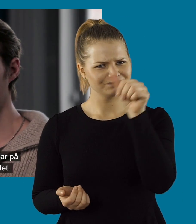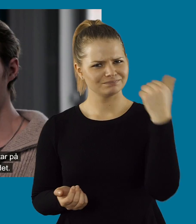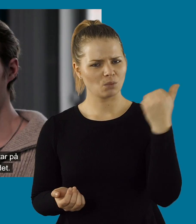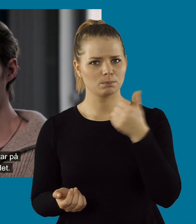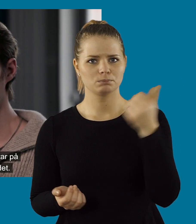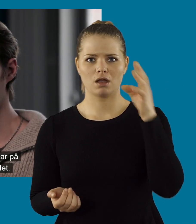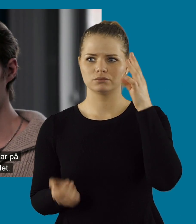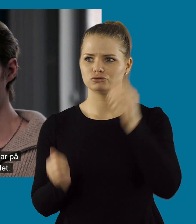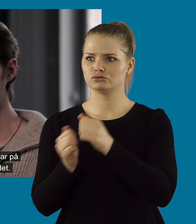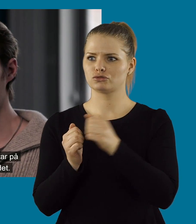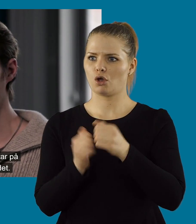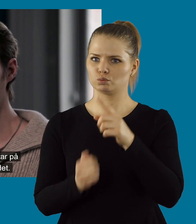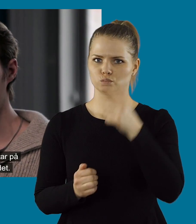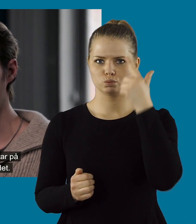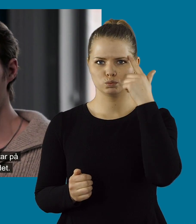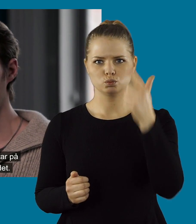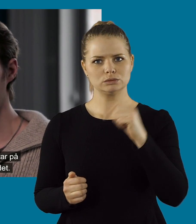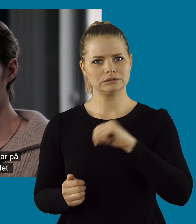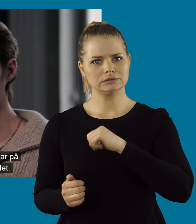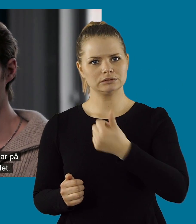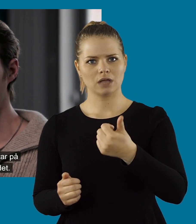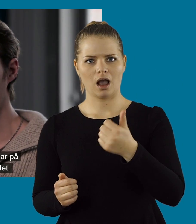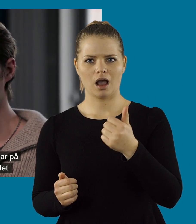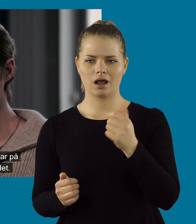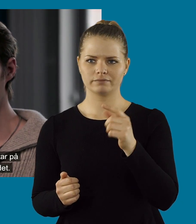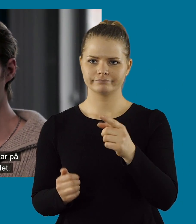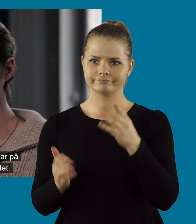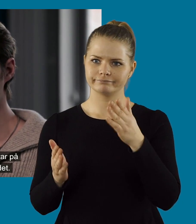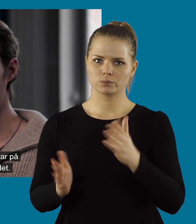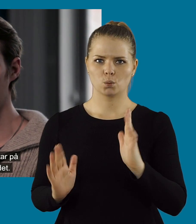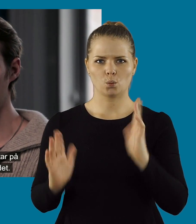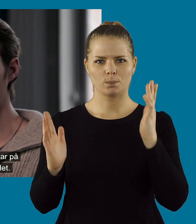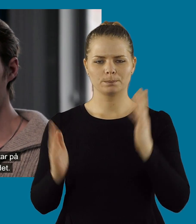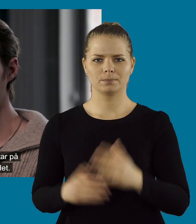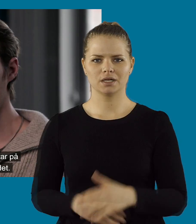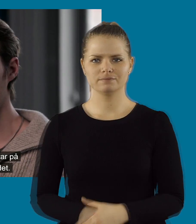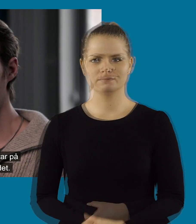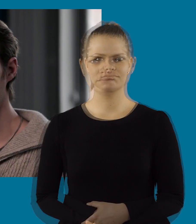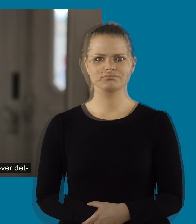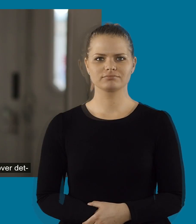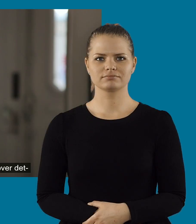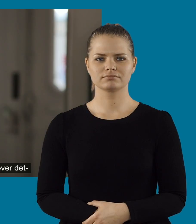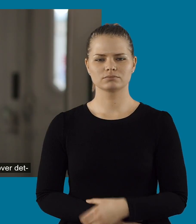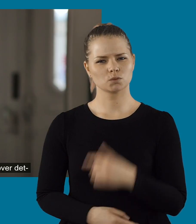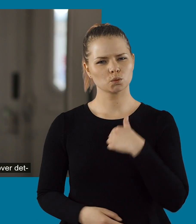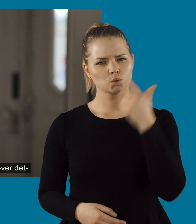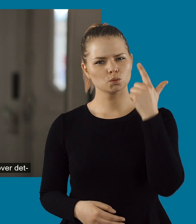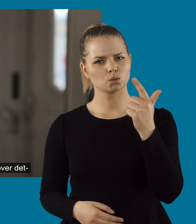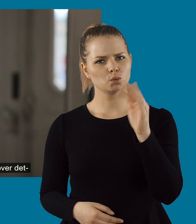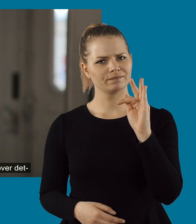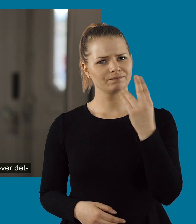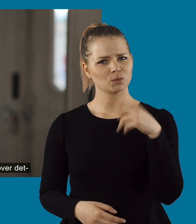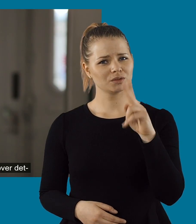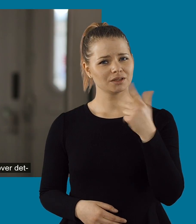då är det bara saker som man antar eller hittar på eller tänker på hur man själv upplever det. Jag tror att det